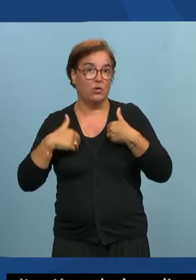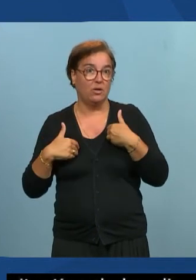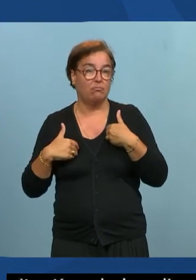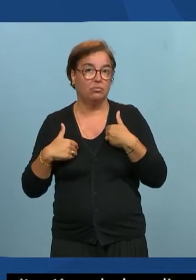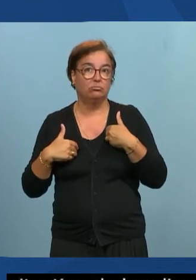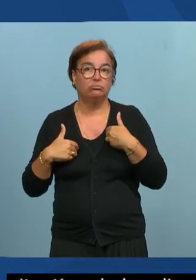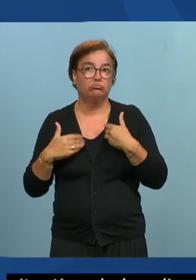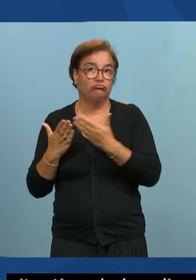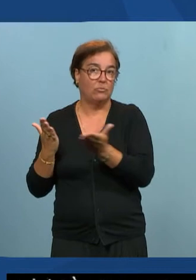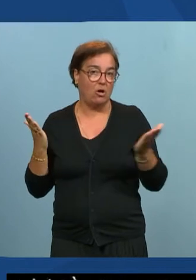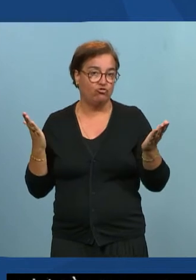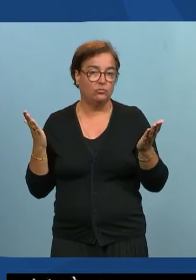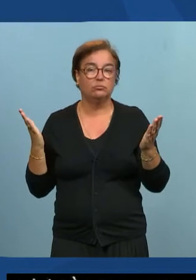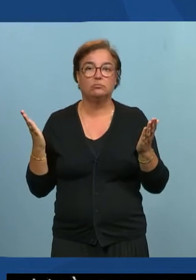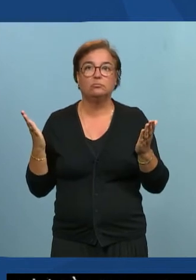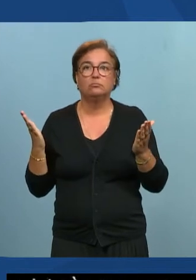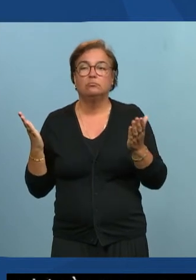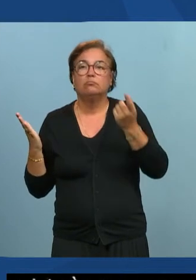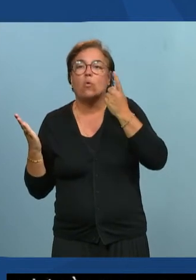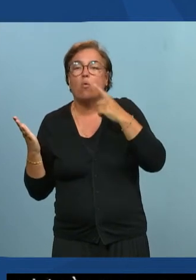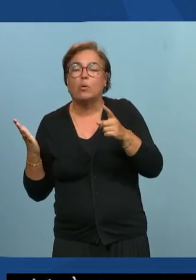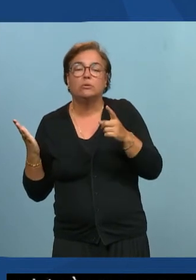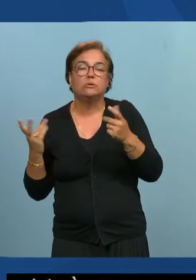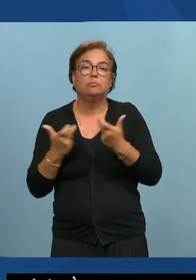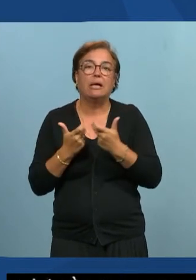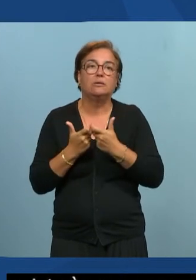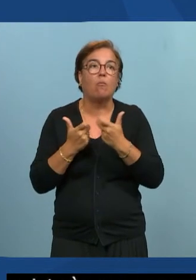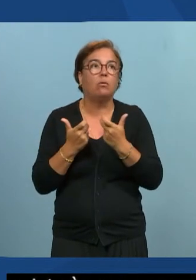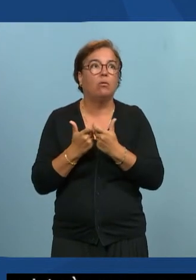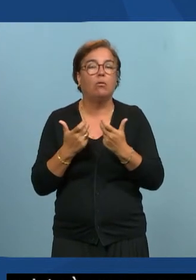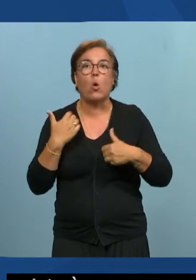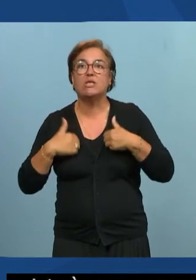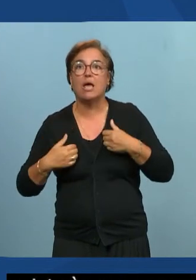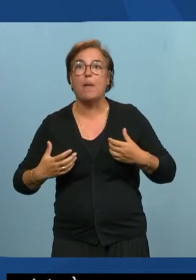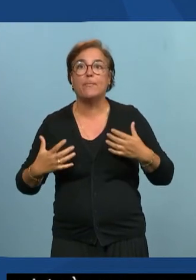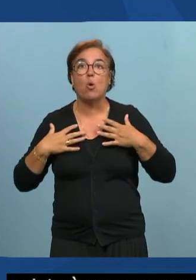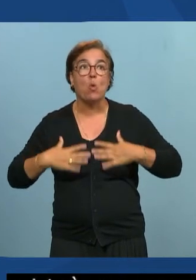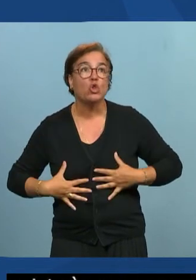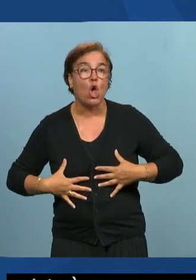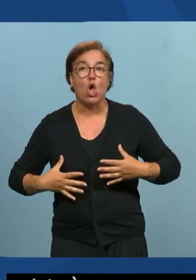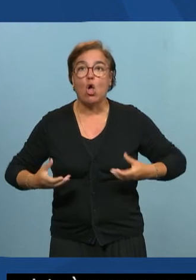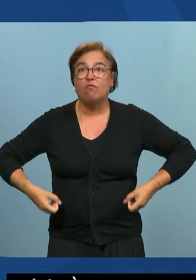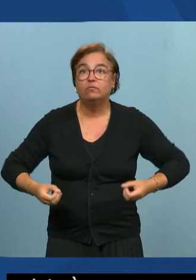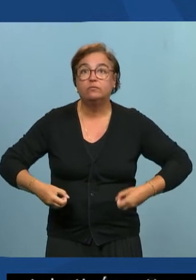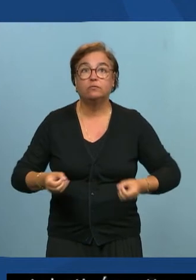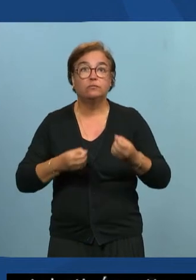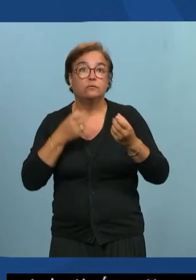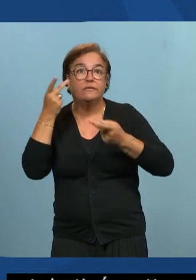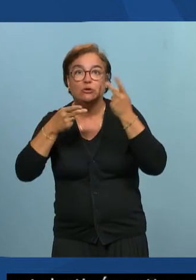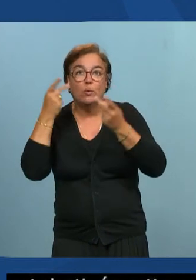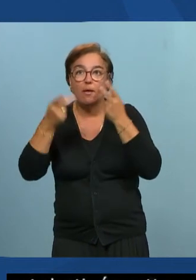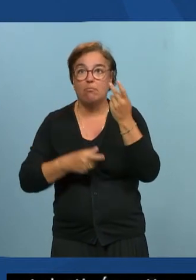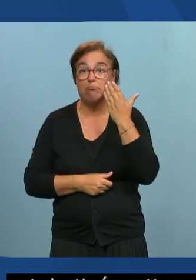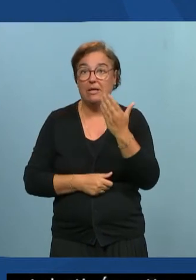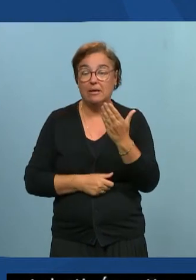large du terme. On pense très souvent au handicap moteur, au handicap visuel, quand on parle de handicap, mais potentiellement,